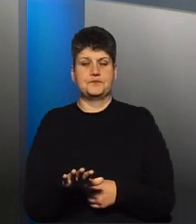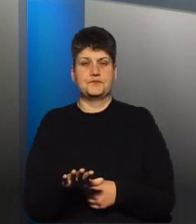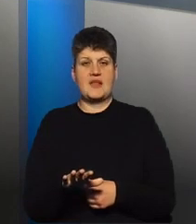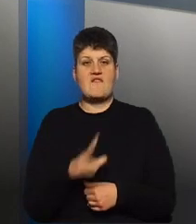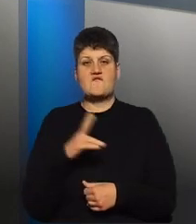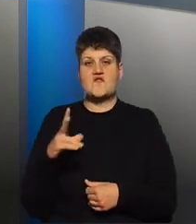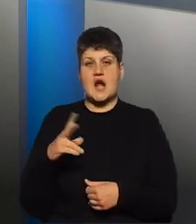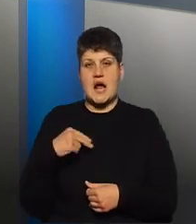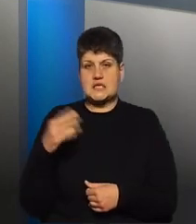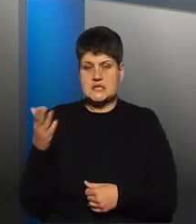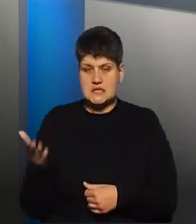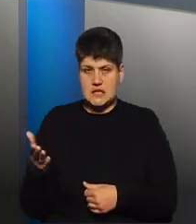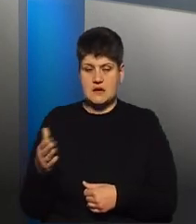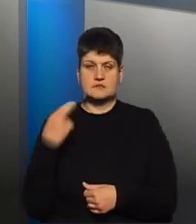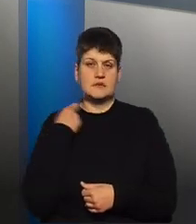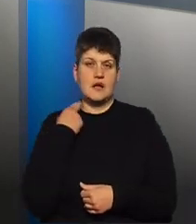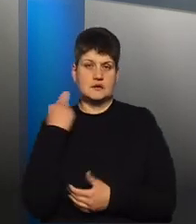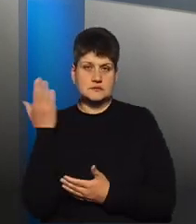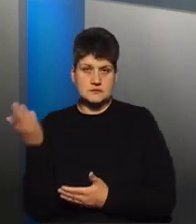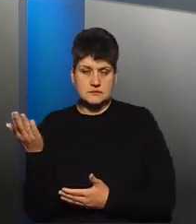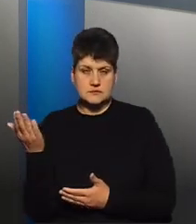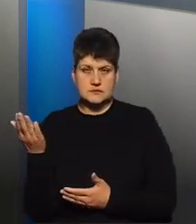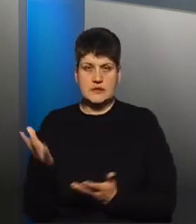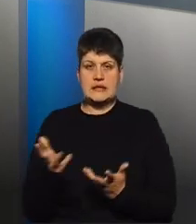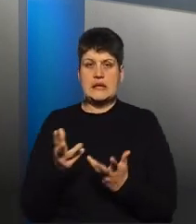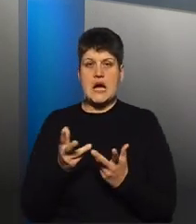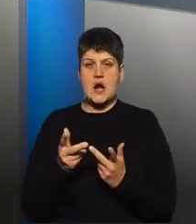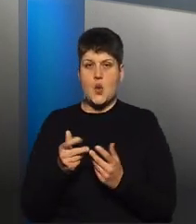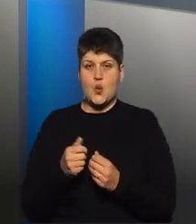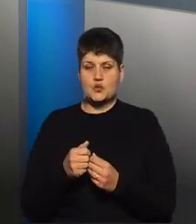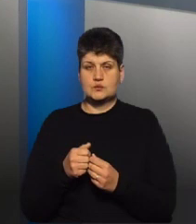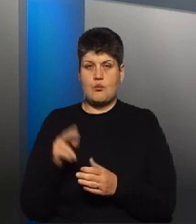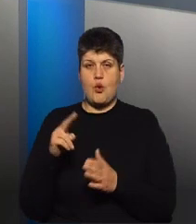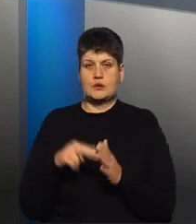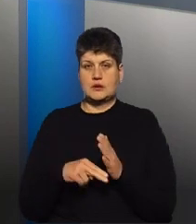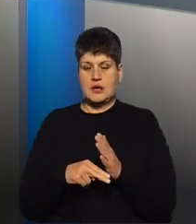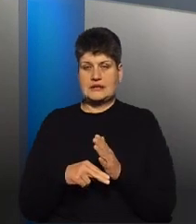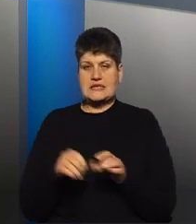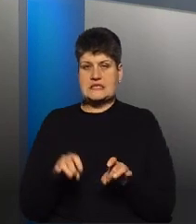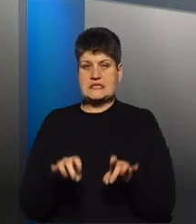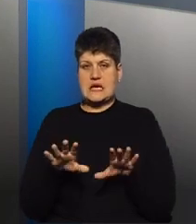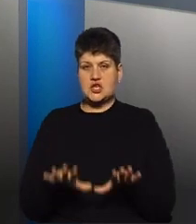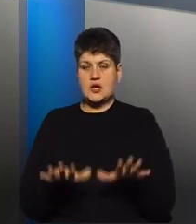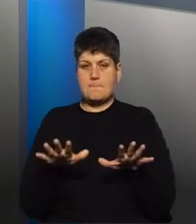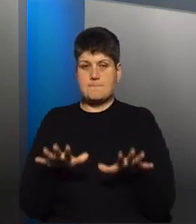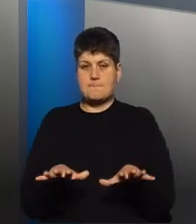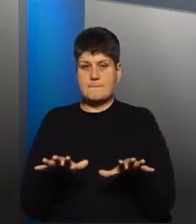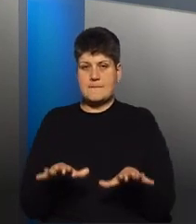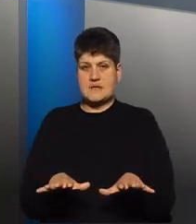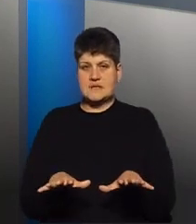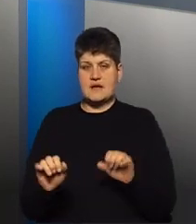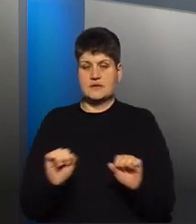і Великобританія нараховують податок за рішеннями місцевих муніципалітетів